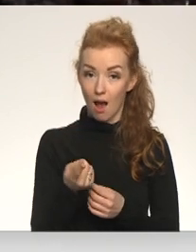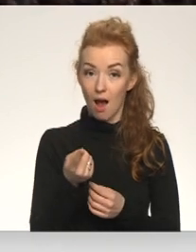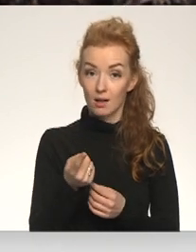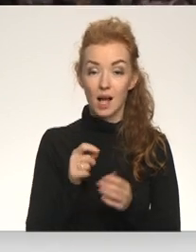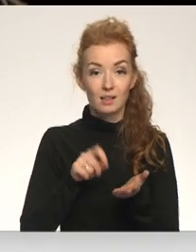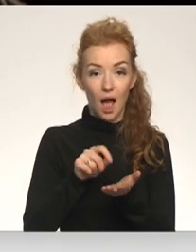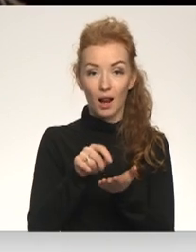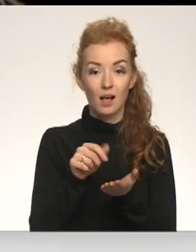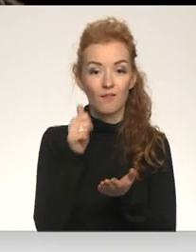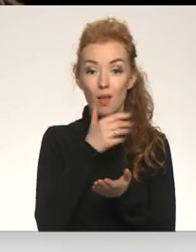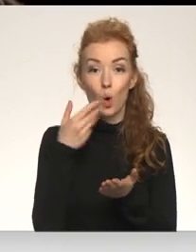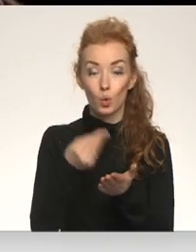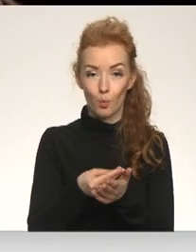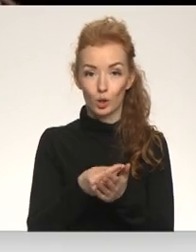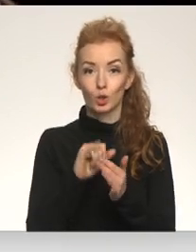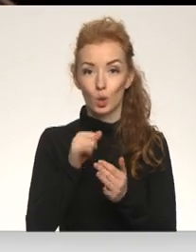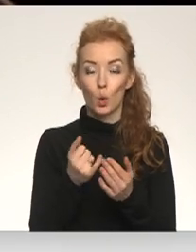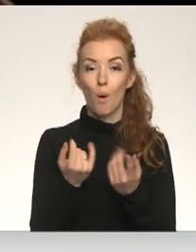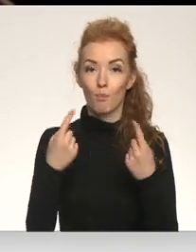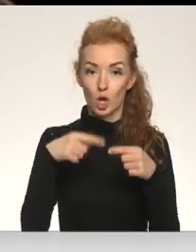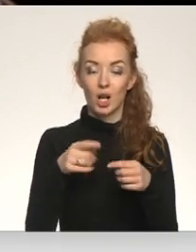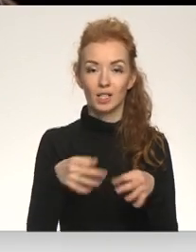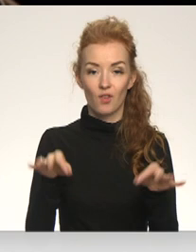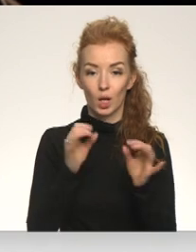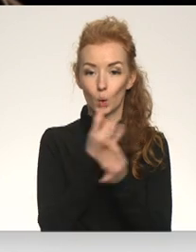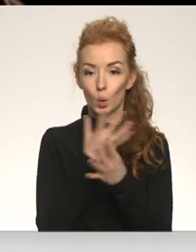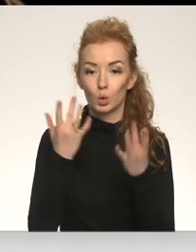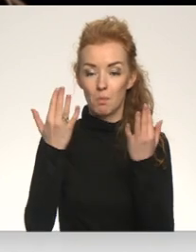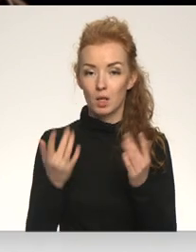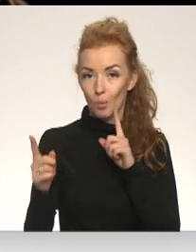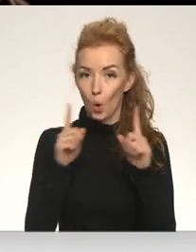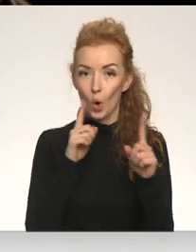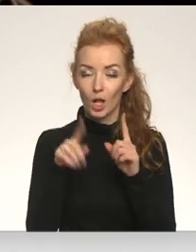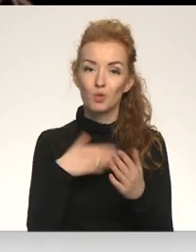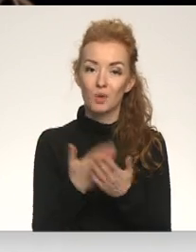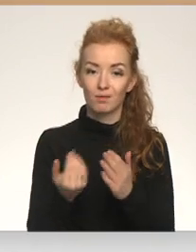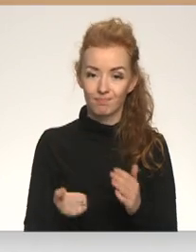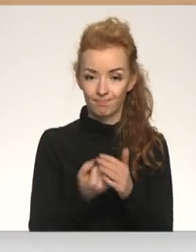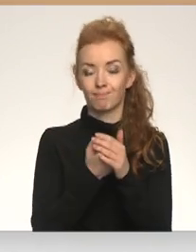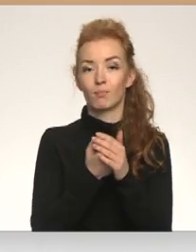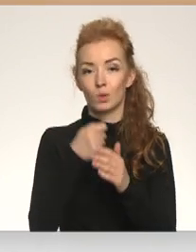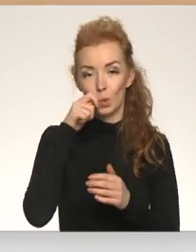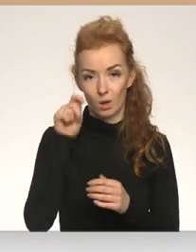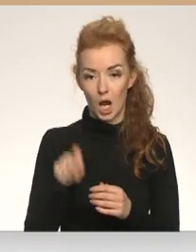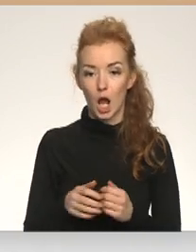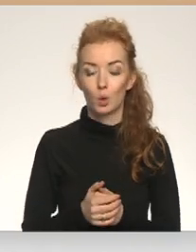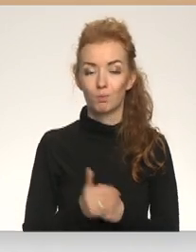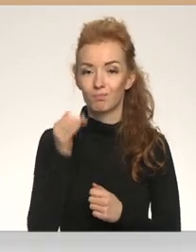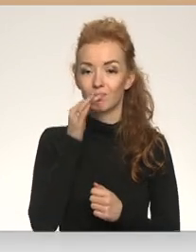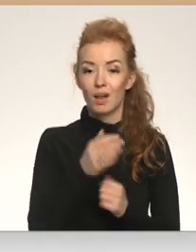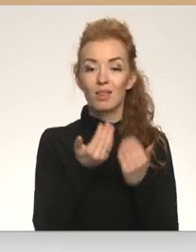Sēklis gan vēl nesot nopirkusi, jo dienas kārtībā šobrīd kultūras pasāk un koordinēšana Ukrainas atbalstam. Šobrīd katrs